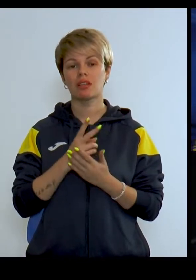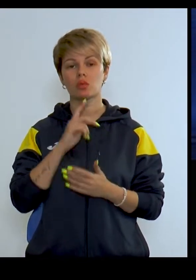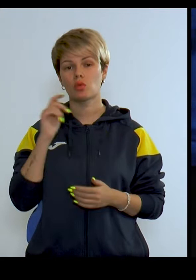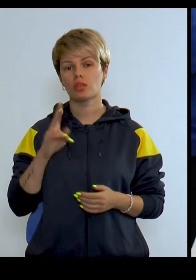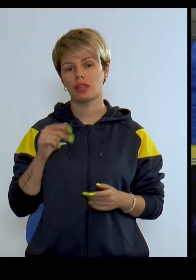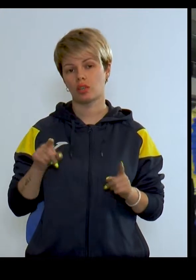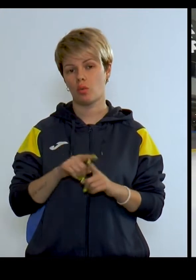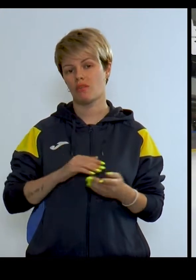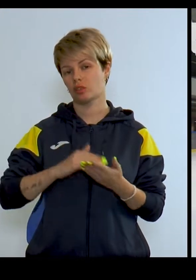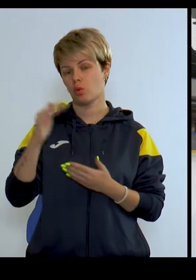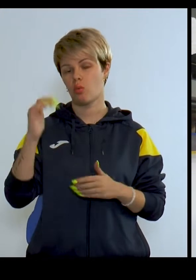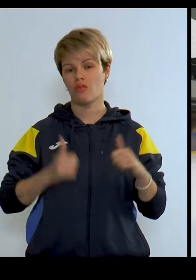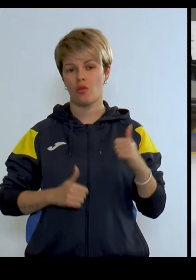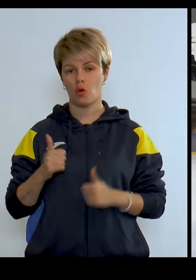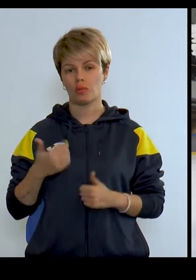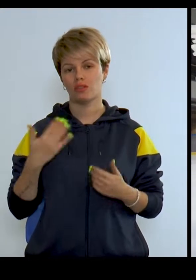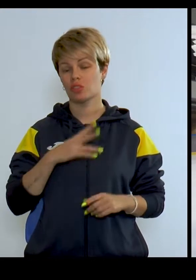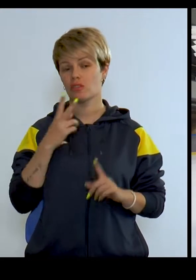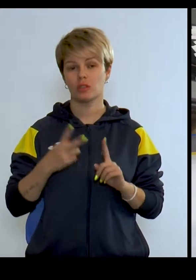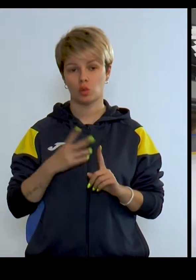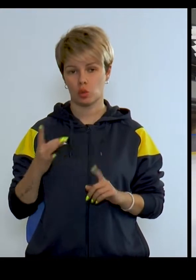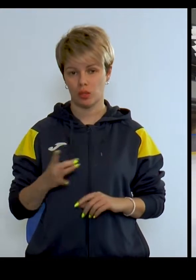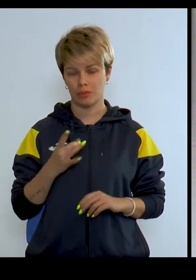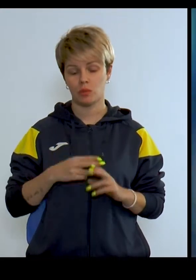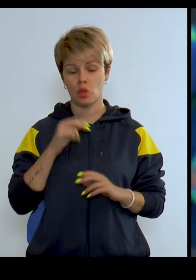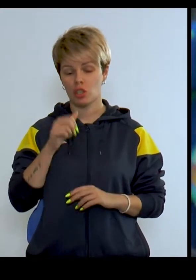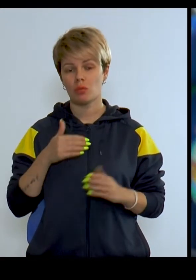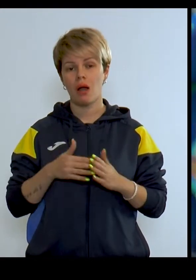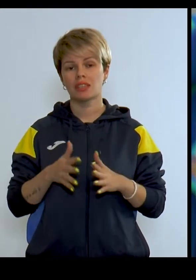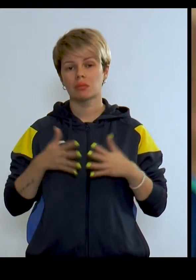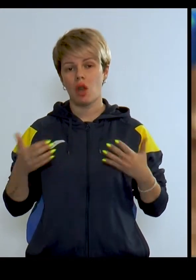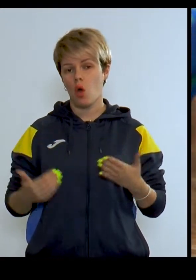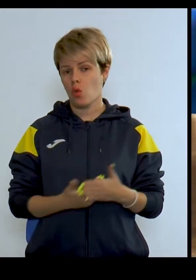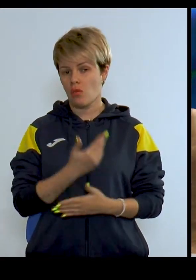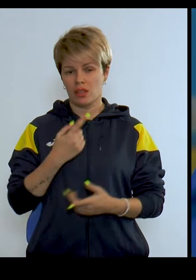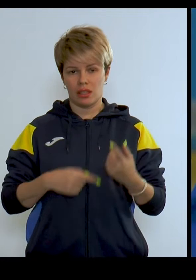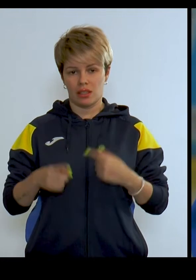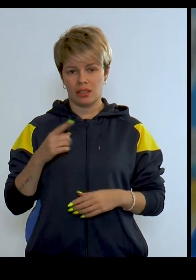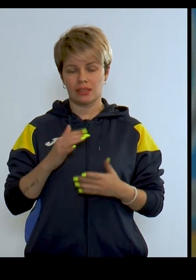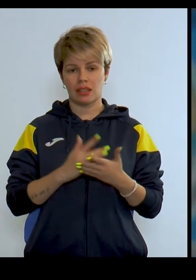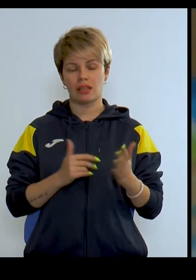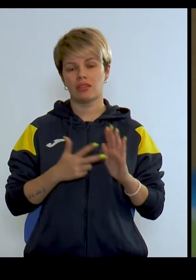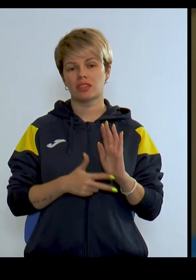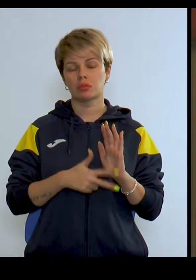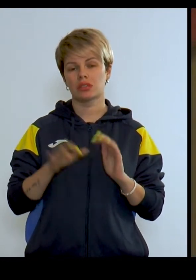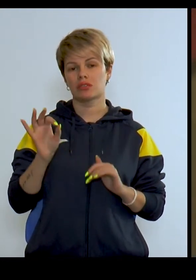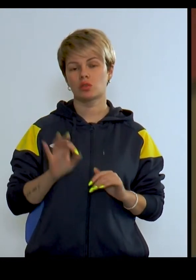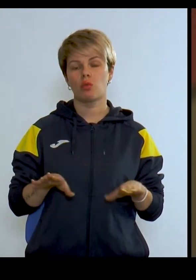А дефлімпійці представлятимуть Україну на такому високому форумі вже вдруге. Цьогоріч у максимально оновленому складі. На